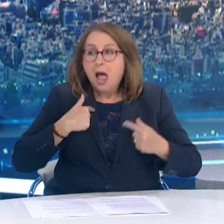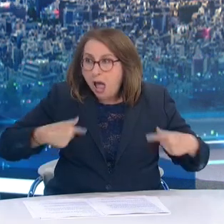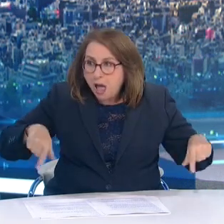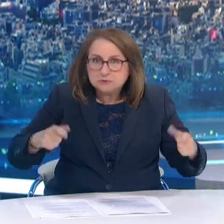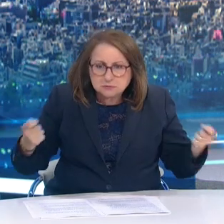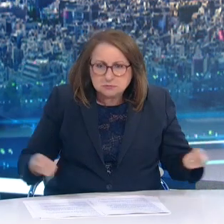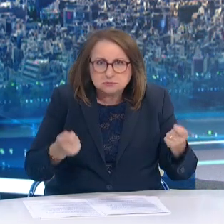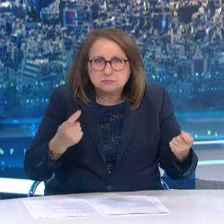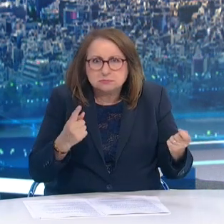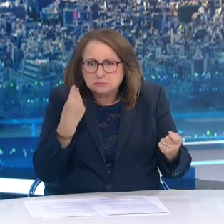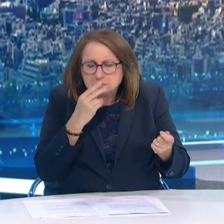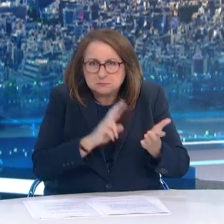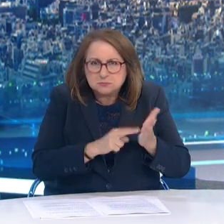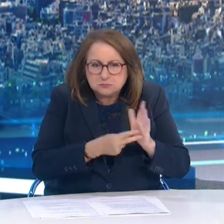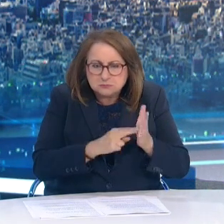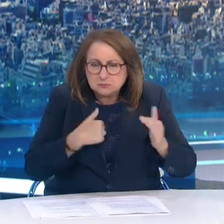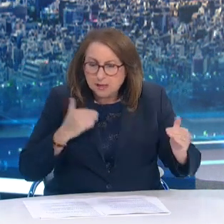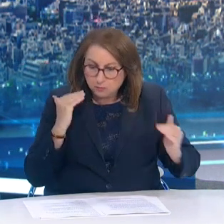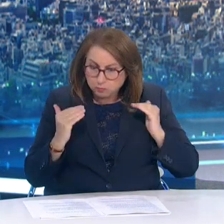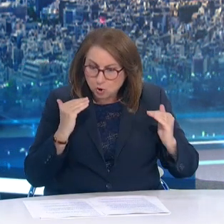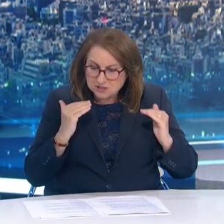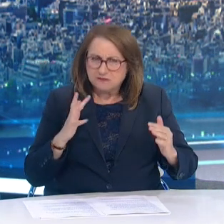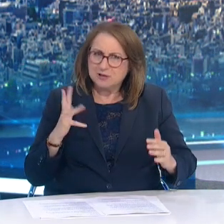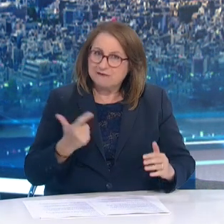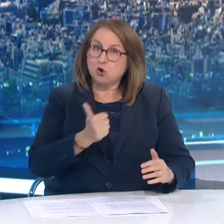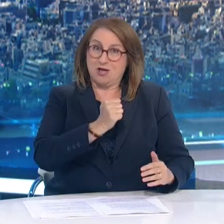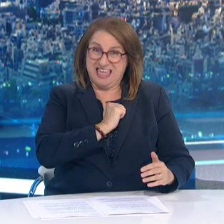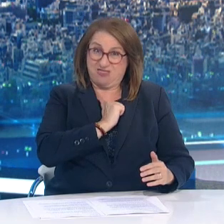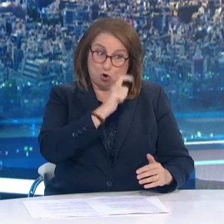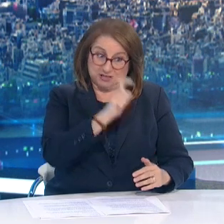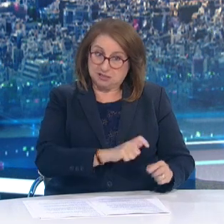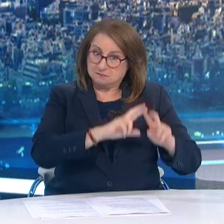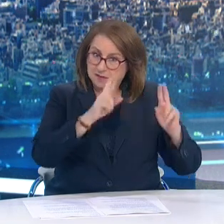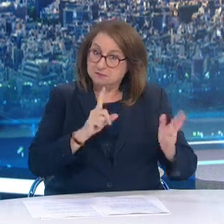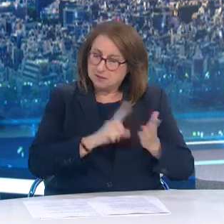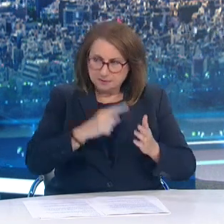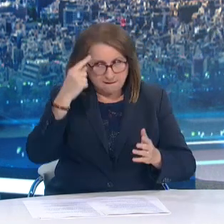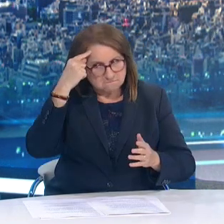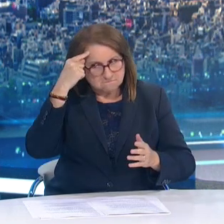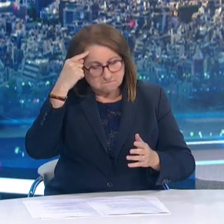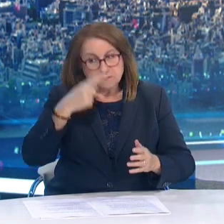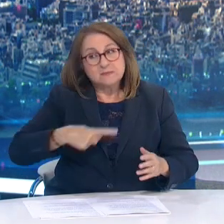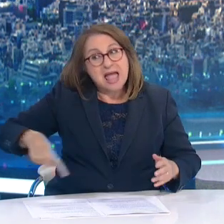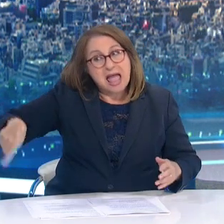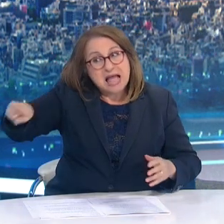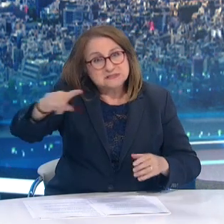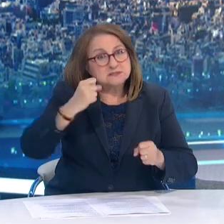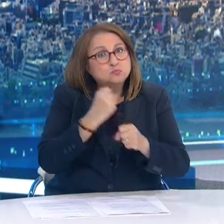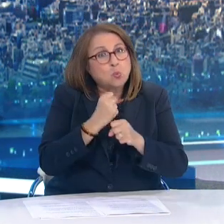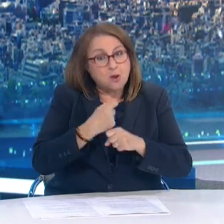και να διευθυντήσουν τον τρόπο εργασίας των εργαζομένων τους ώστε να μην τίθεται σε κίνδυνο η αμυγής χρήση ως χώρο εμβουλιασμένων